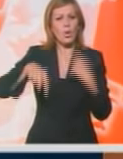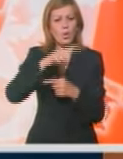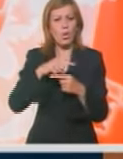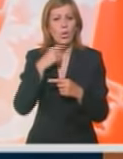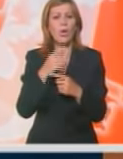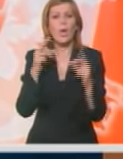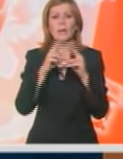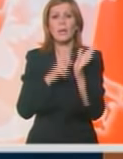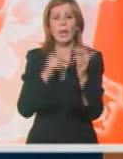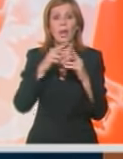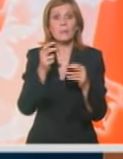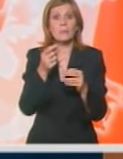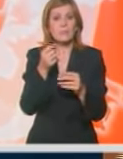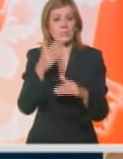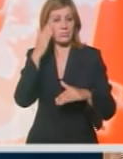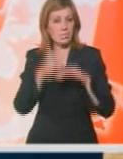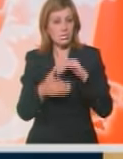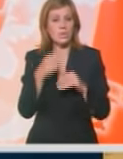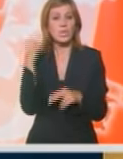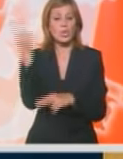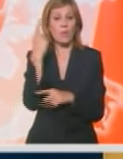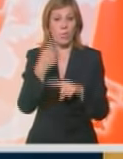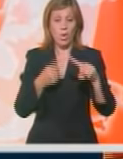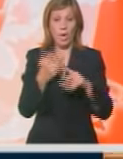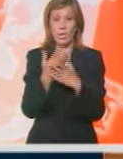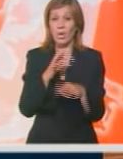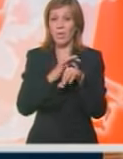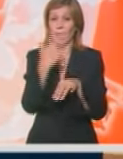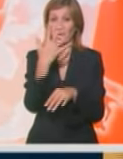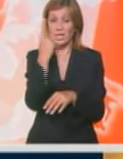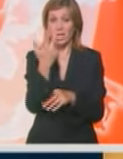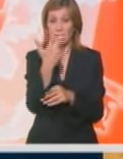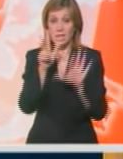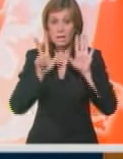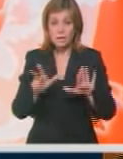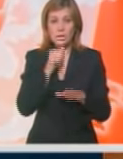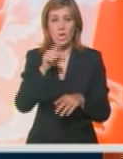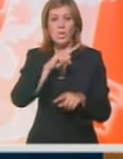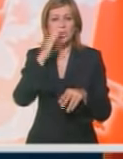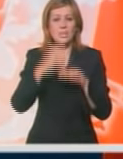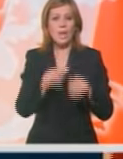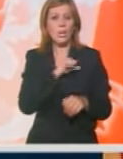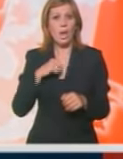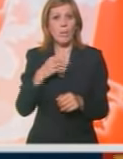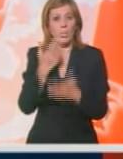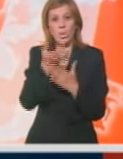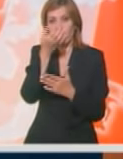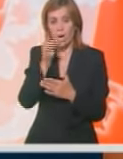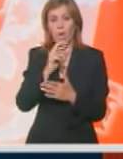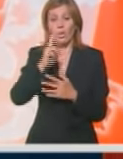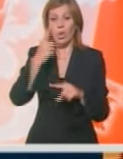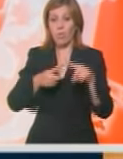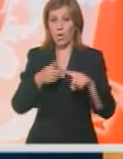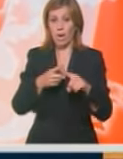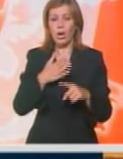kupo o tim imao je dramatičnu završnicu. Slovenija je na polovremenu vodila 51-38 i do samo kraja imala je prednost. U drugom polovremenu